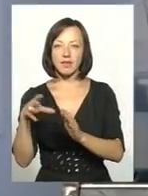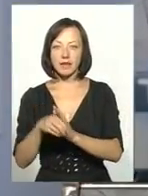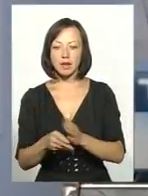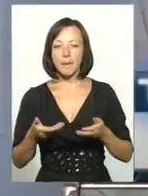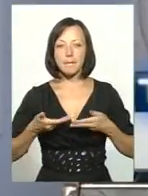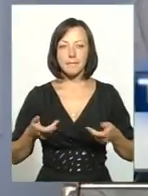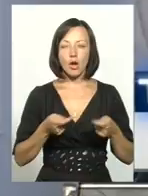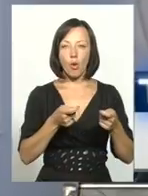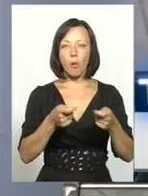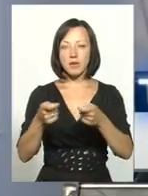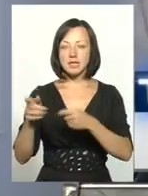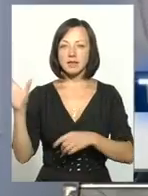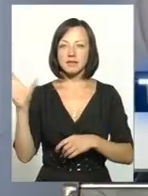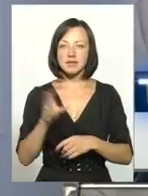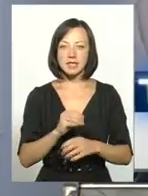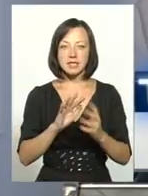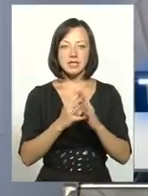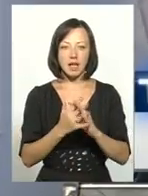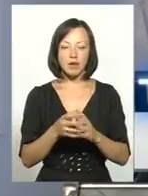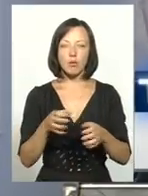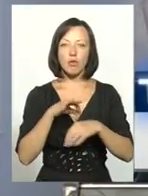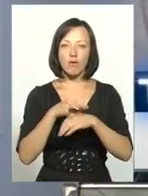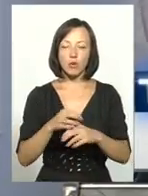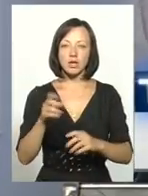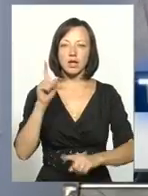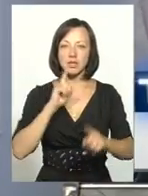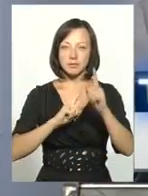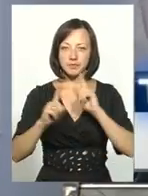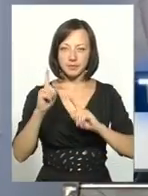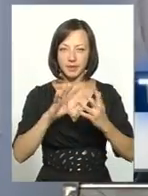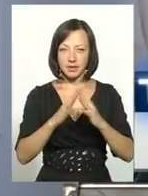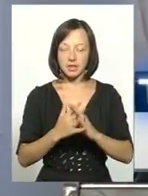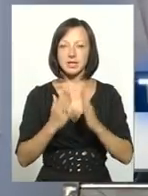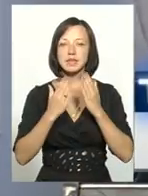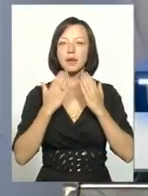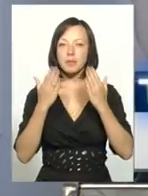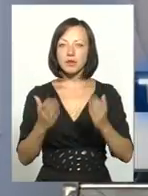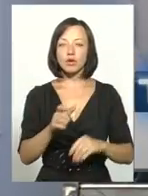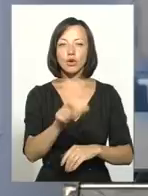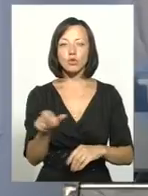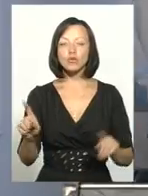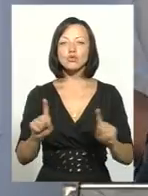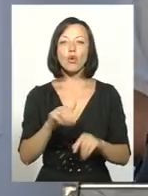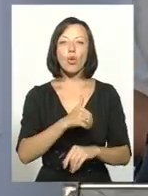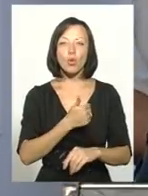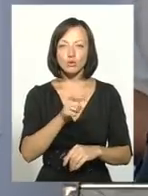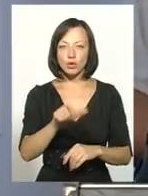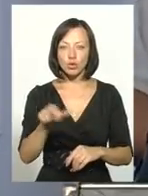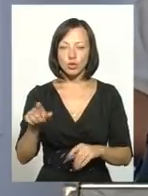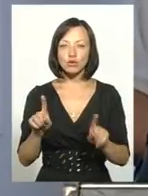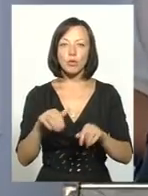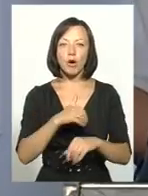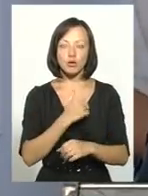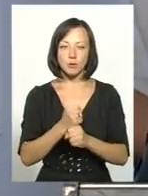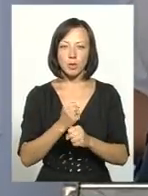села, де проводили сходи сіл, і на тих сходах сіл зразу же запитували людей, що хочуть люди і що ми хочемо